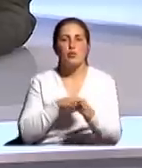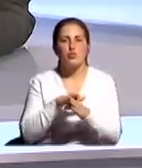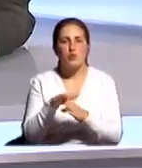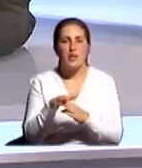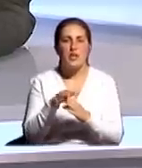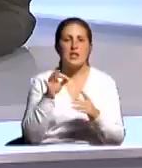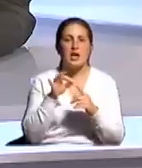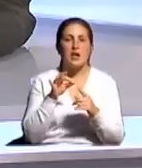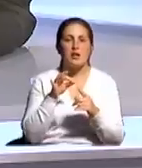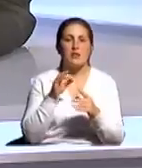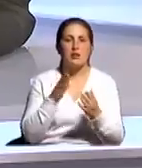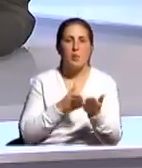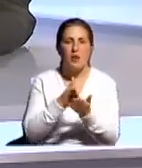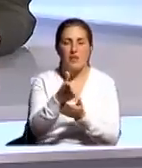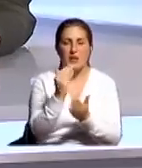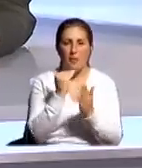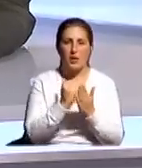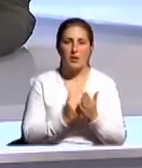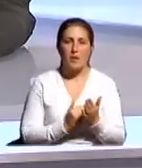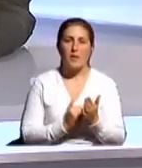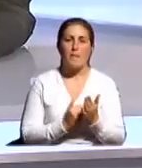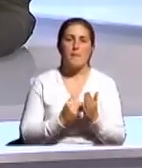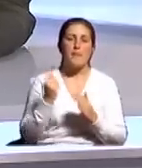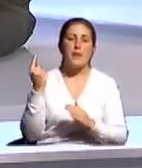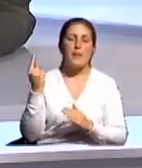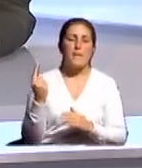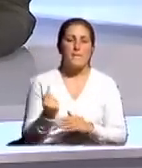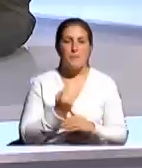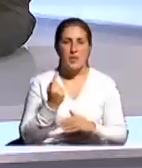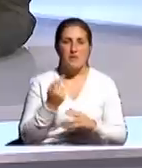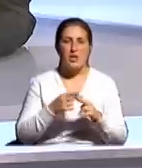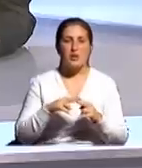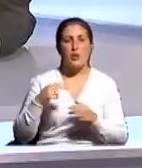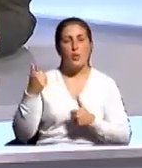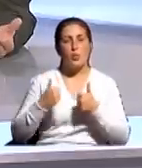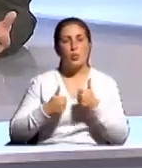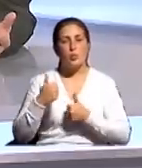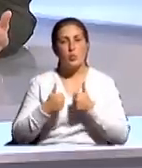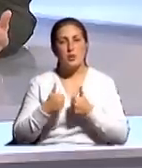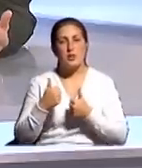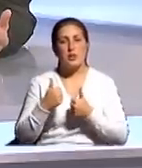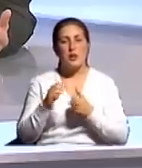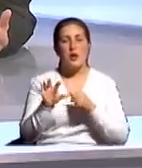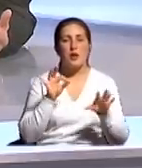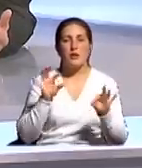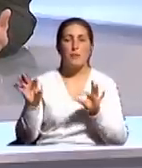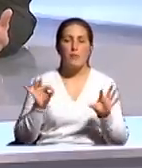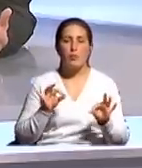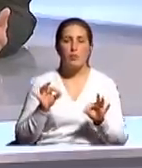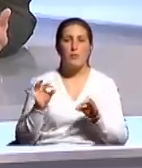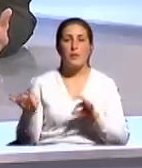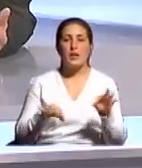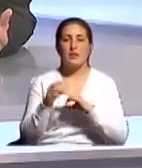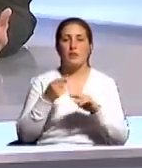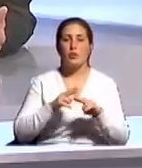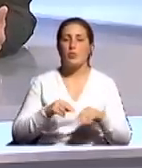осуществление целенаправленной программы. То есть, первое на первое, это конкурсный отбор проектов,